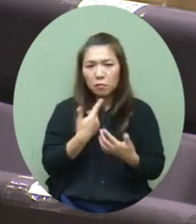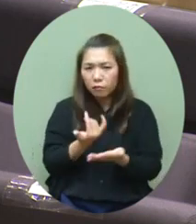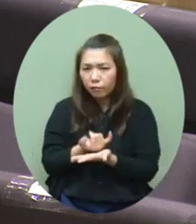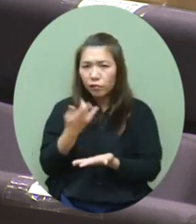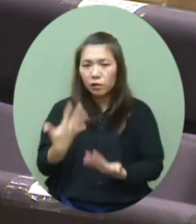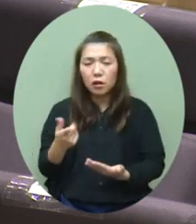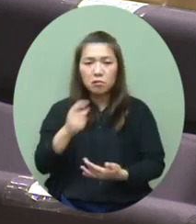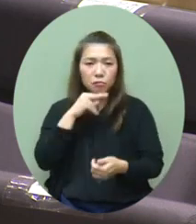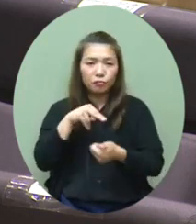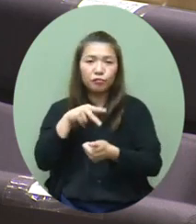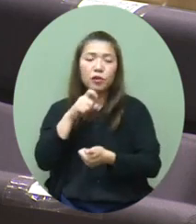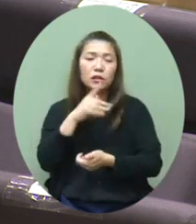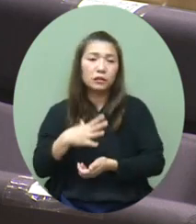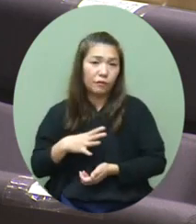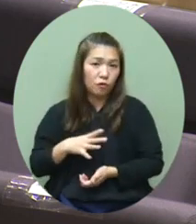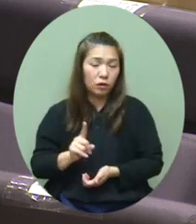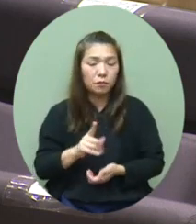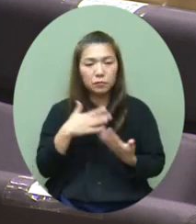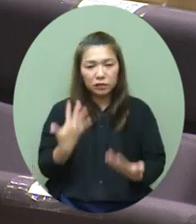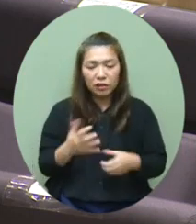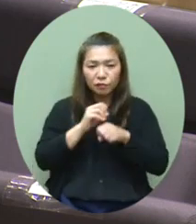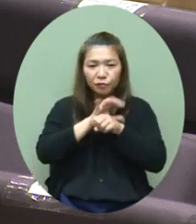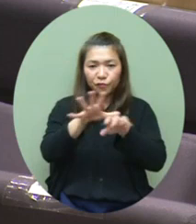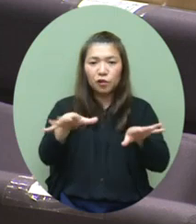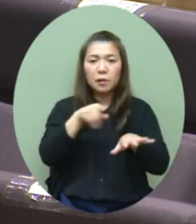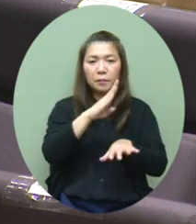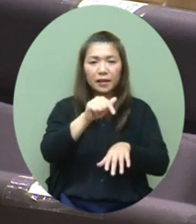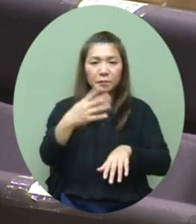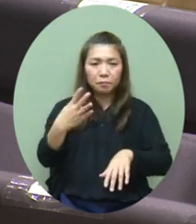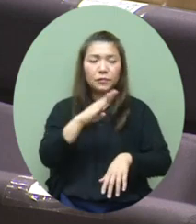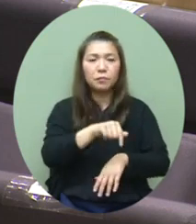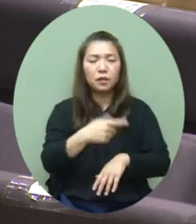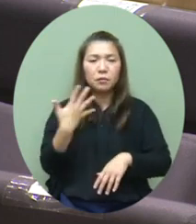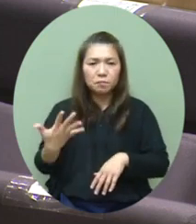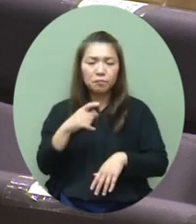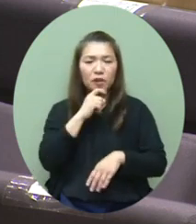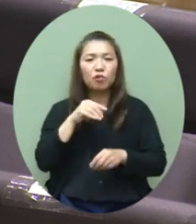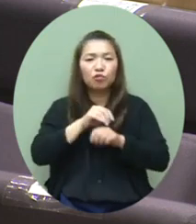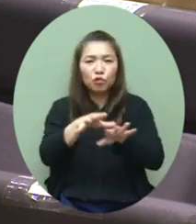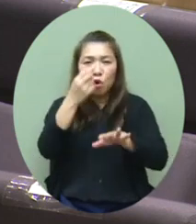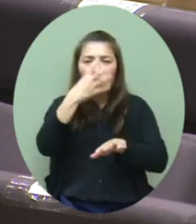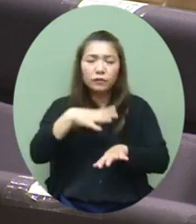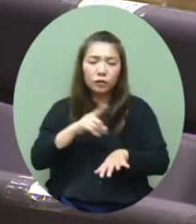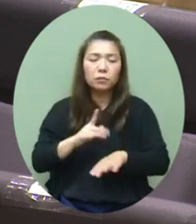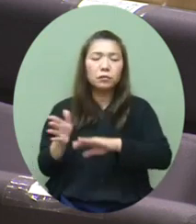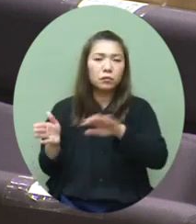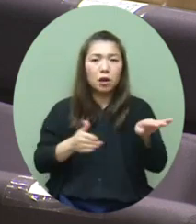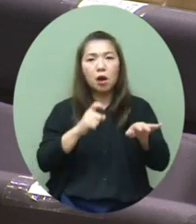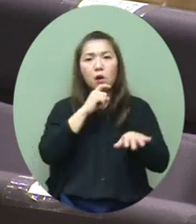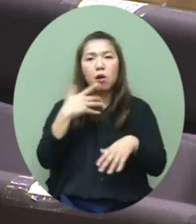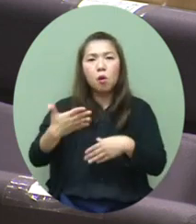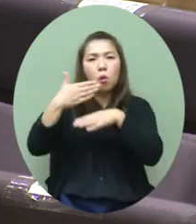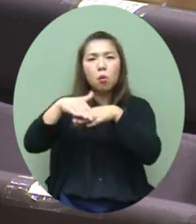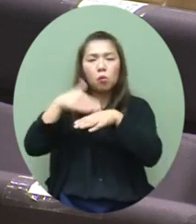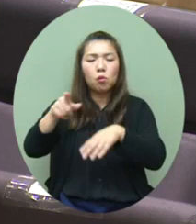對於這兩款病毒株流入本港的認對策略是怎樣呢第二就想問一下相比外國的疫情走勢